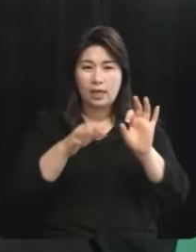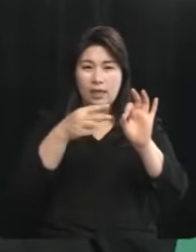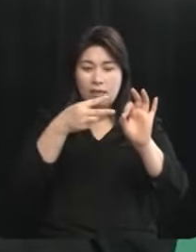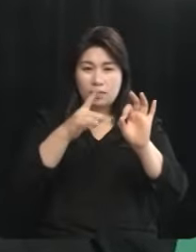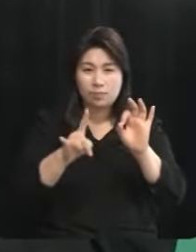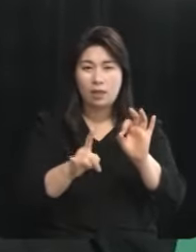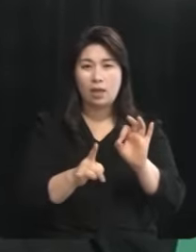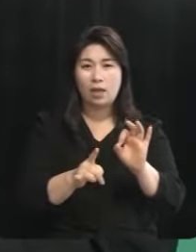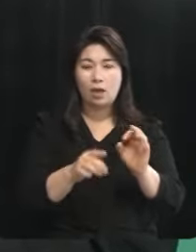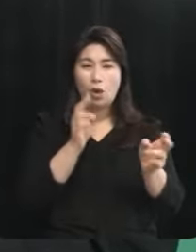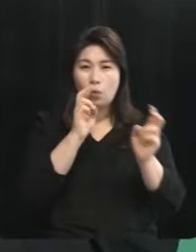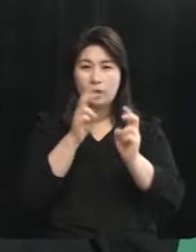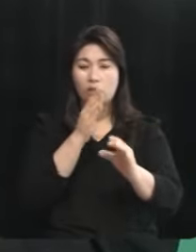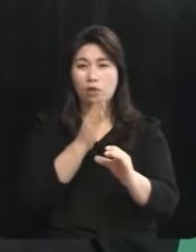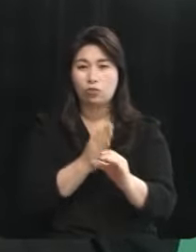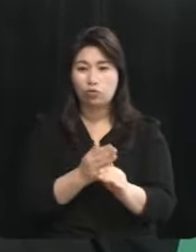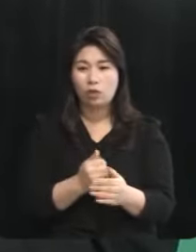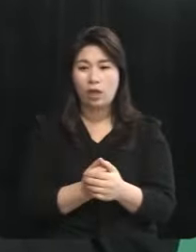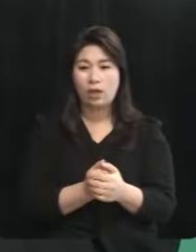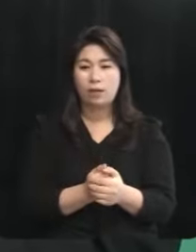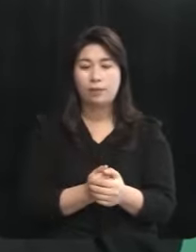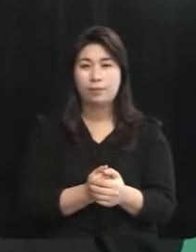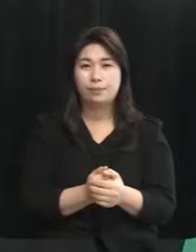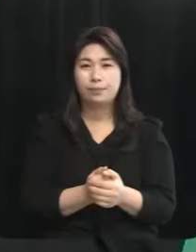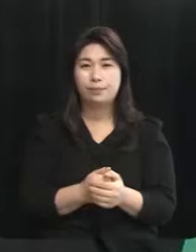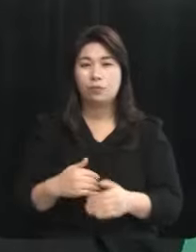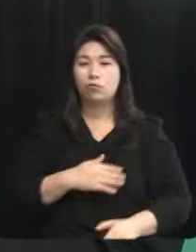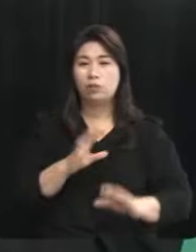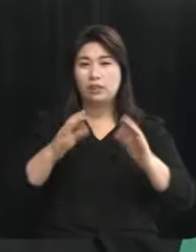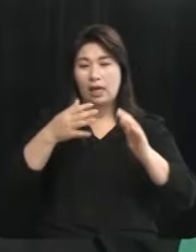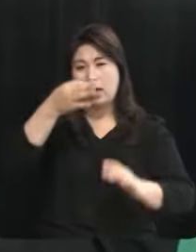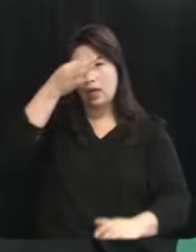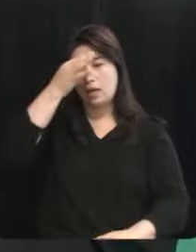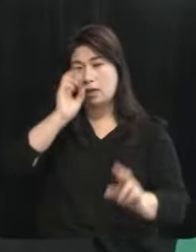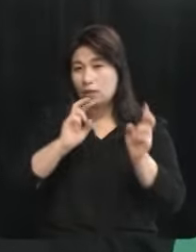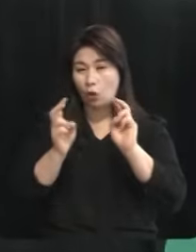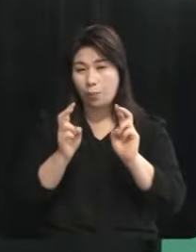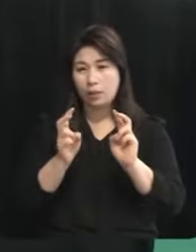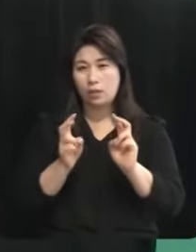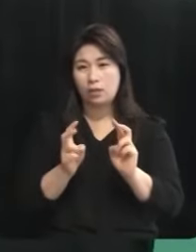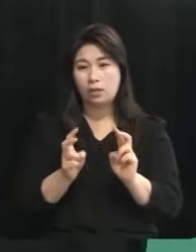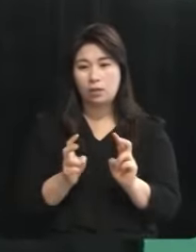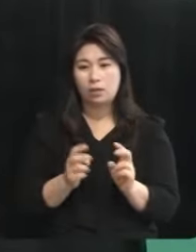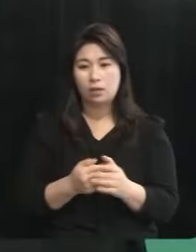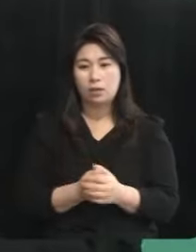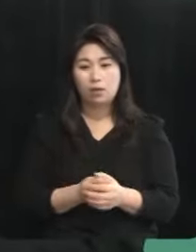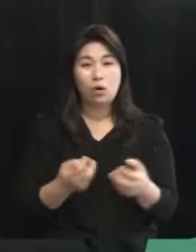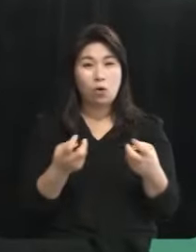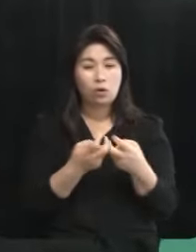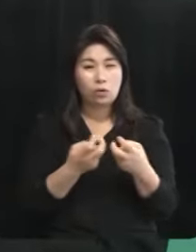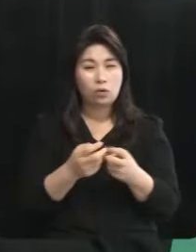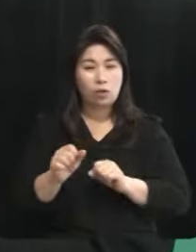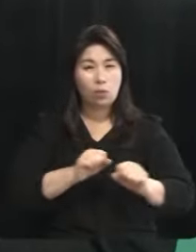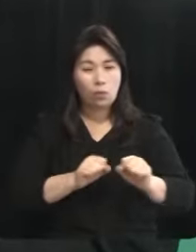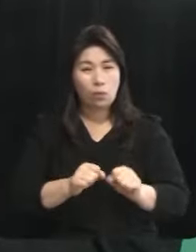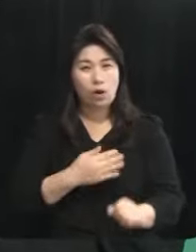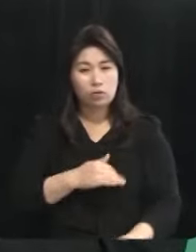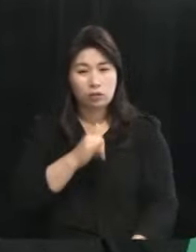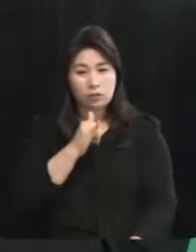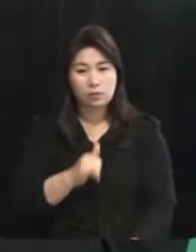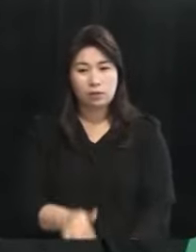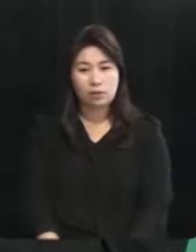에너지 회사 중에서 우리나라 기업이 어떻게 자리 잡고 있는지 혹시 알고 계실지요